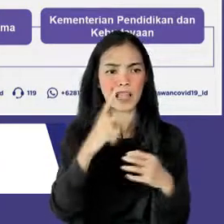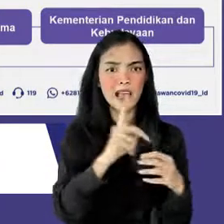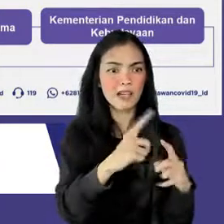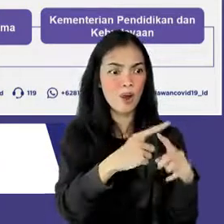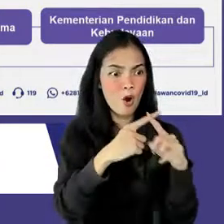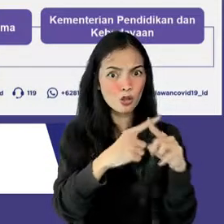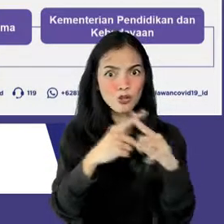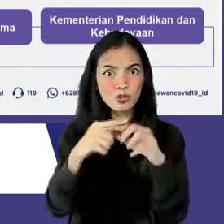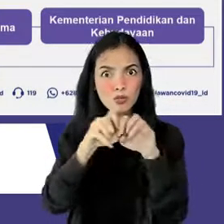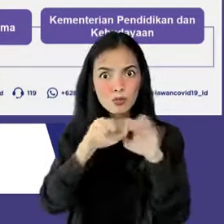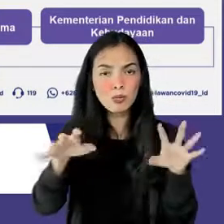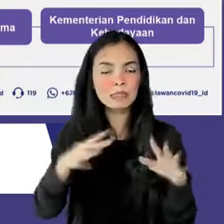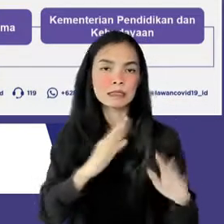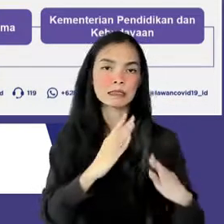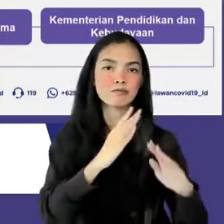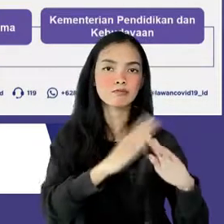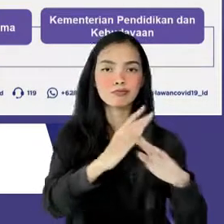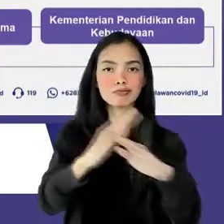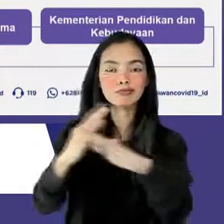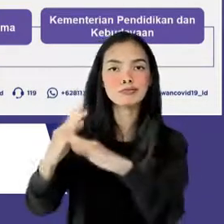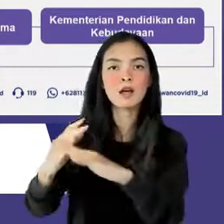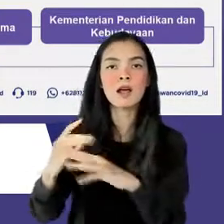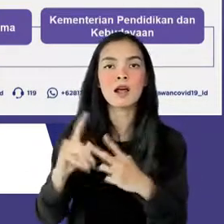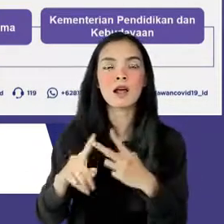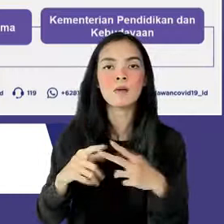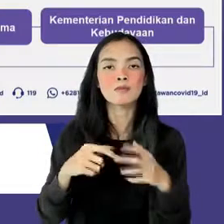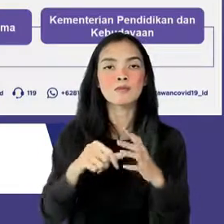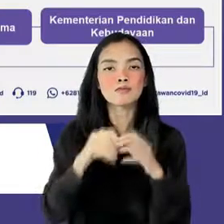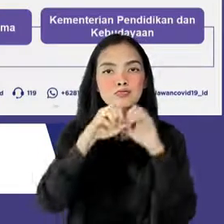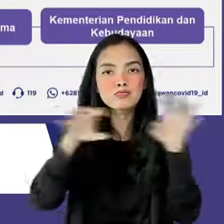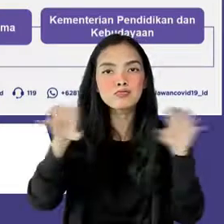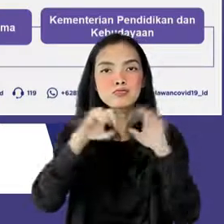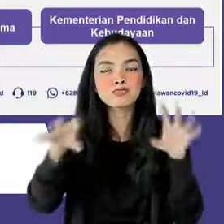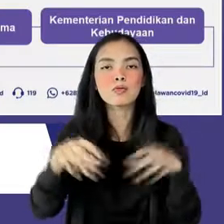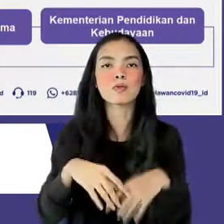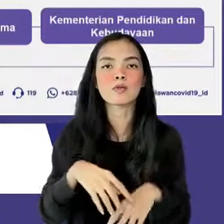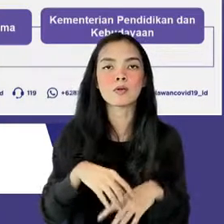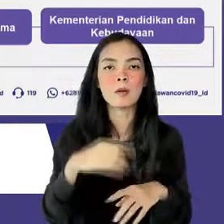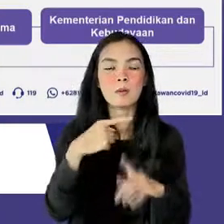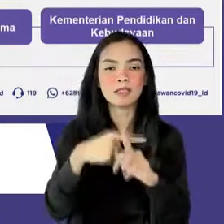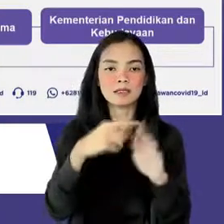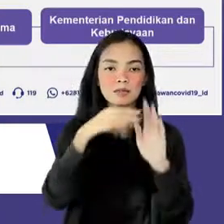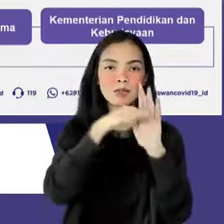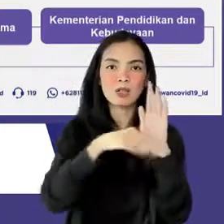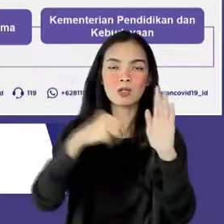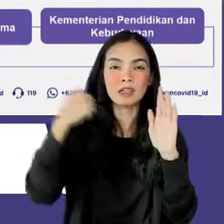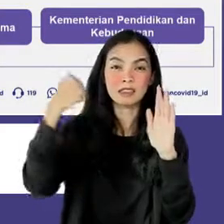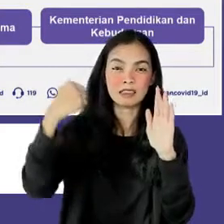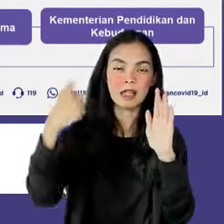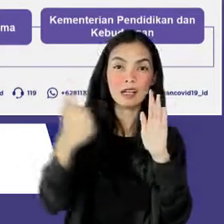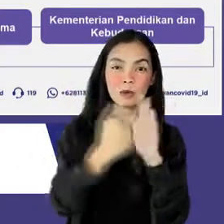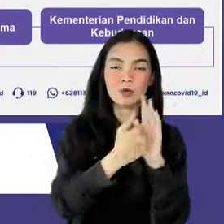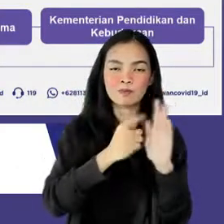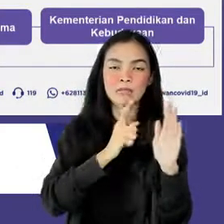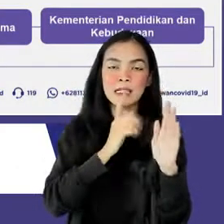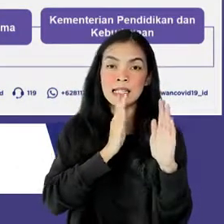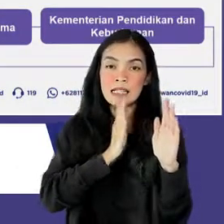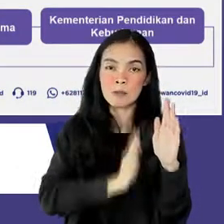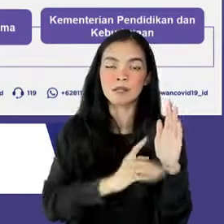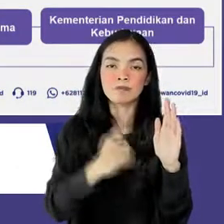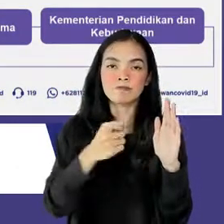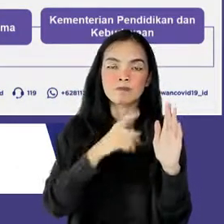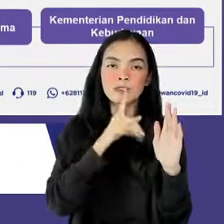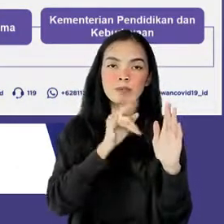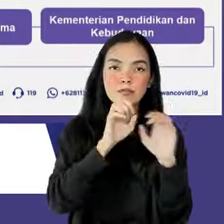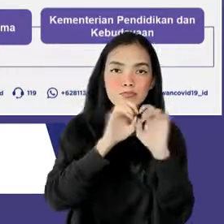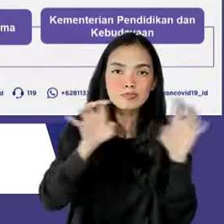rangka perubahan perilaku sampai ke tingkat hulu serta upaya pendisiplinan. Berdasarkan hasil evaluasi,